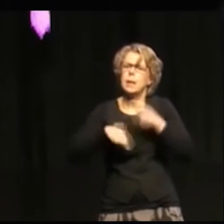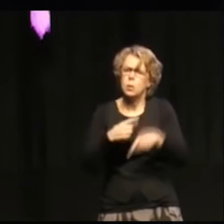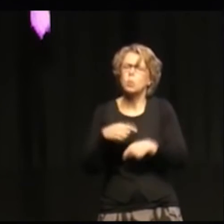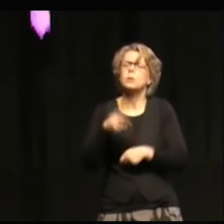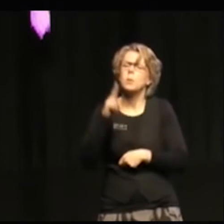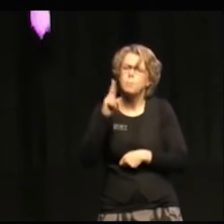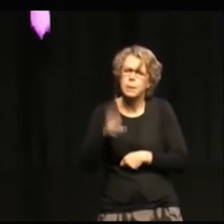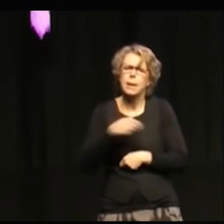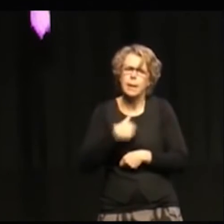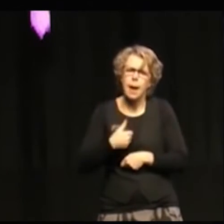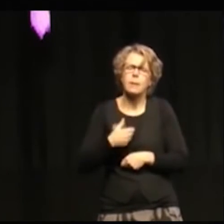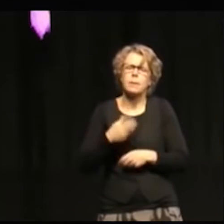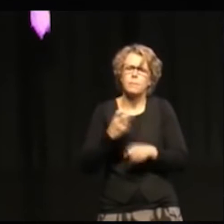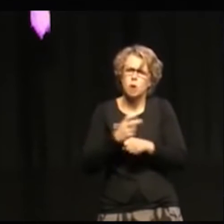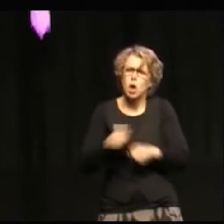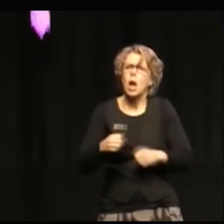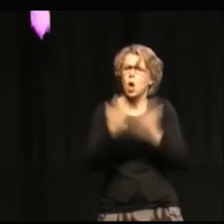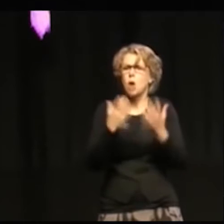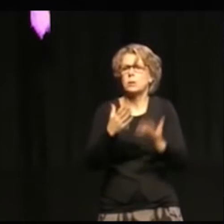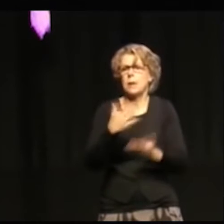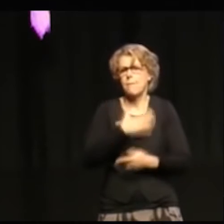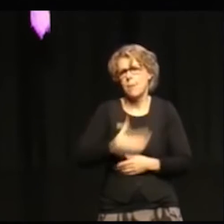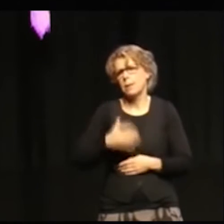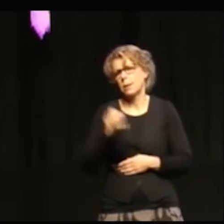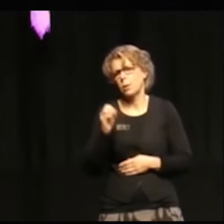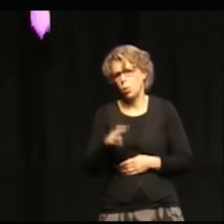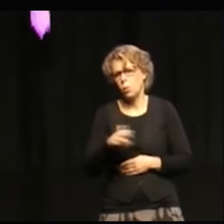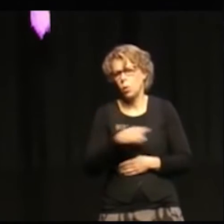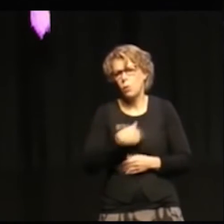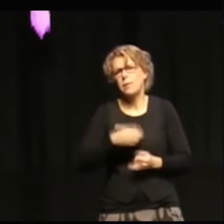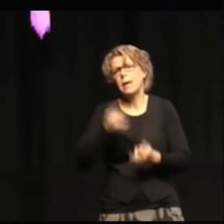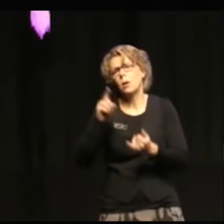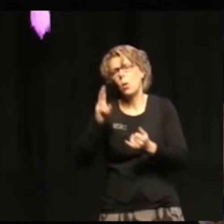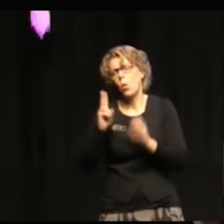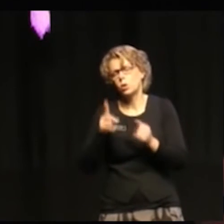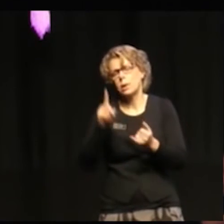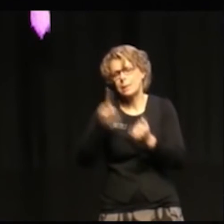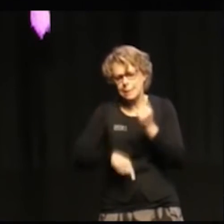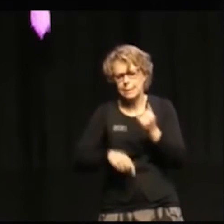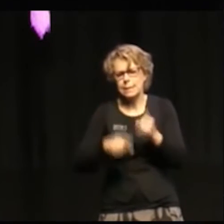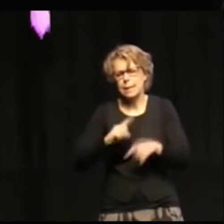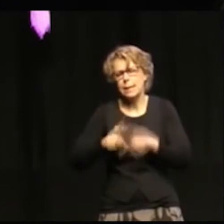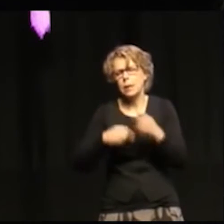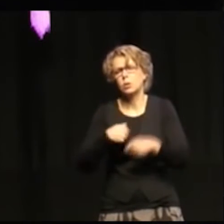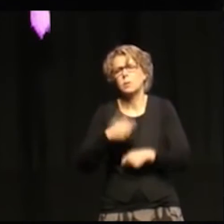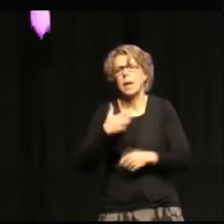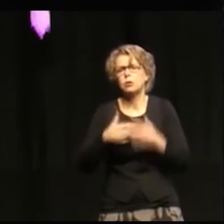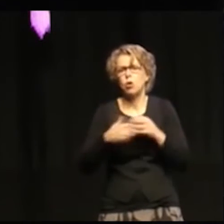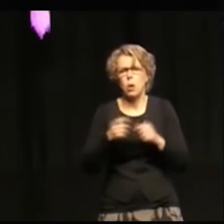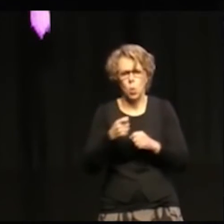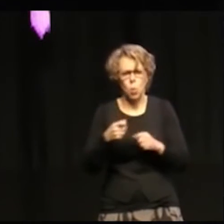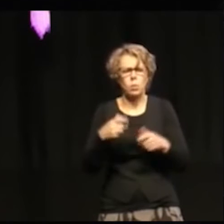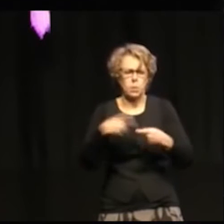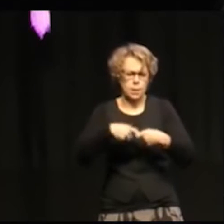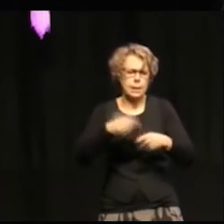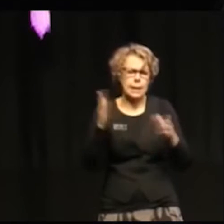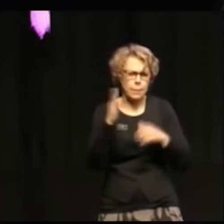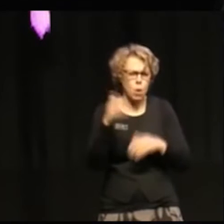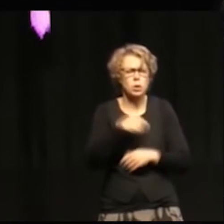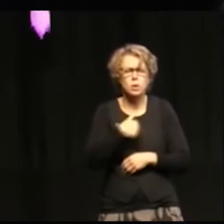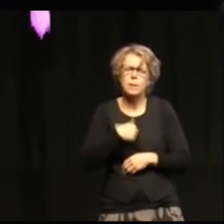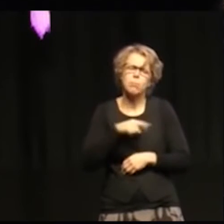fattigdom och den sista som kan göra någonting åt klimatet. Så väldigt mycket fokus på unga